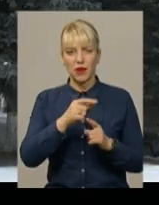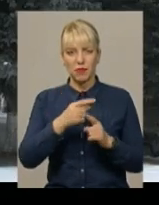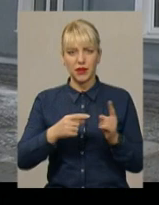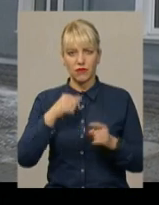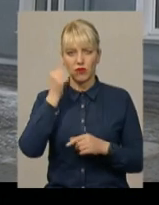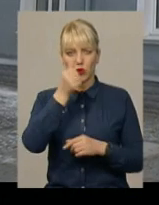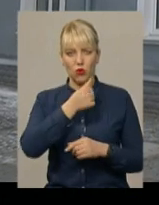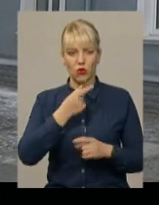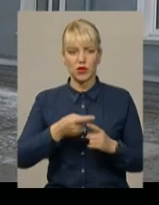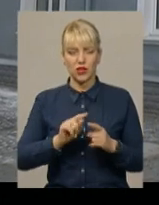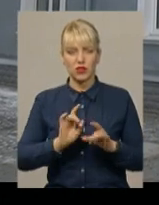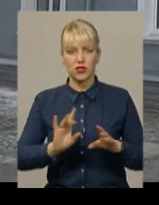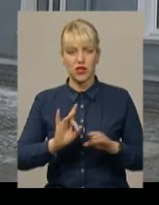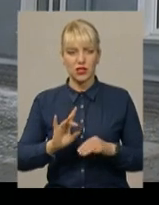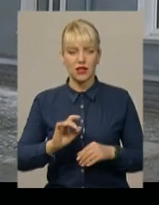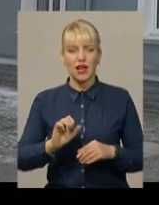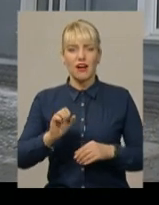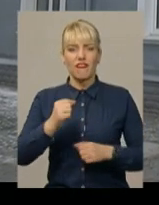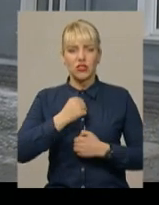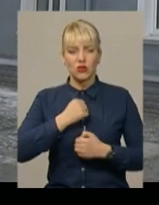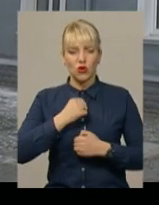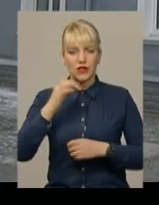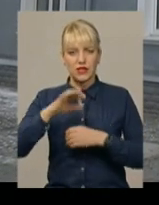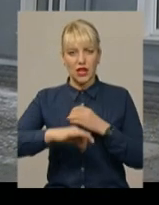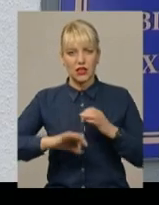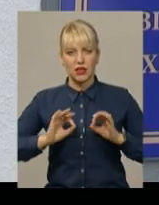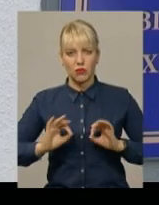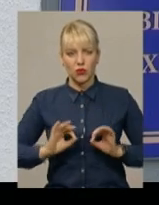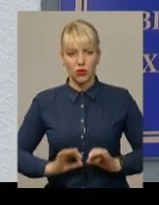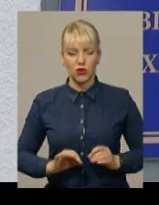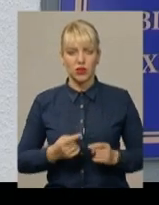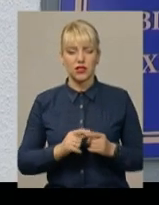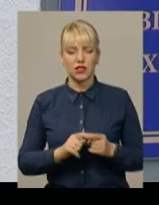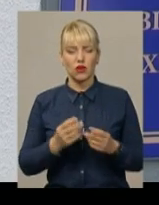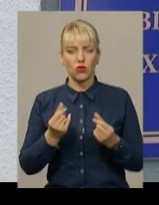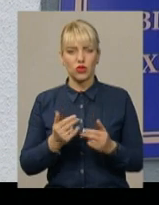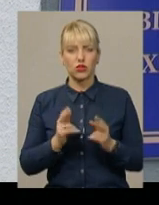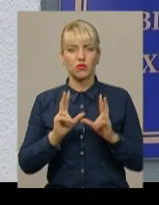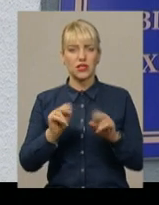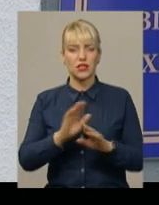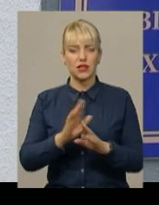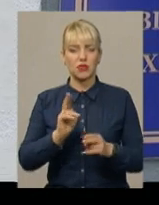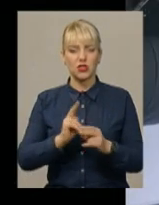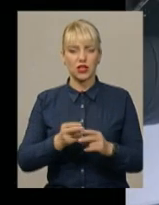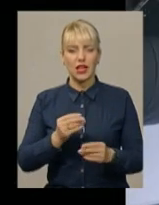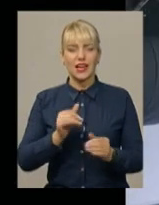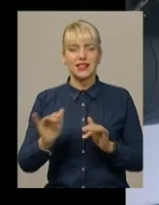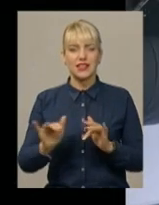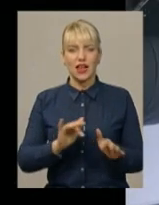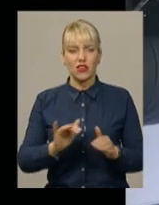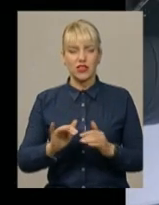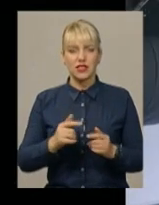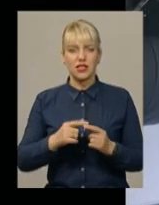військової прокуратури Західного регіону Наріман Сулейманов. За ці гроші обіцяли не перешкоджати діяльності комерсанта. Мінчені купюри